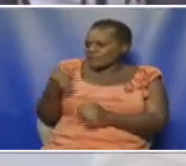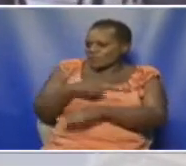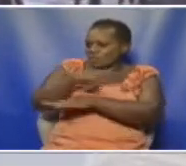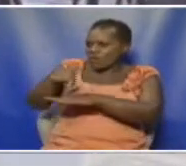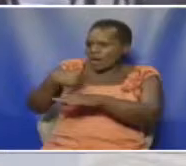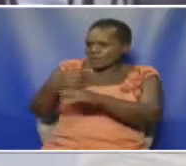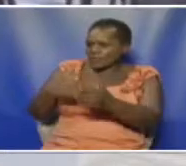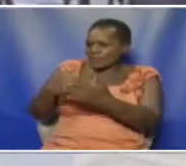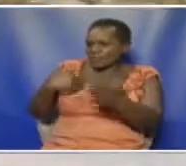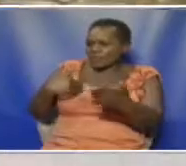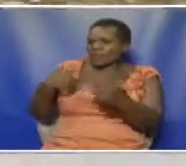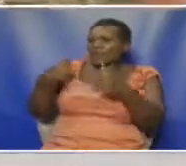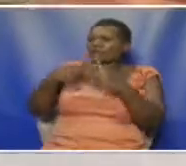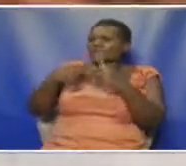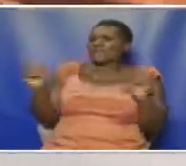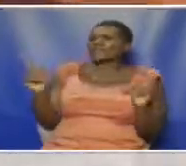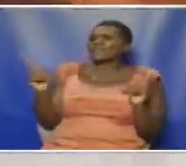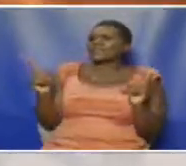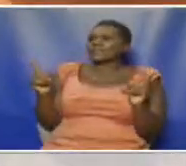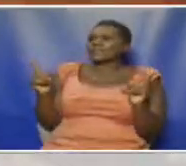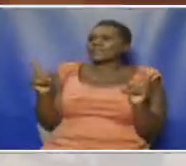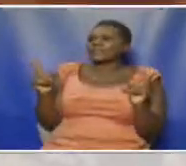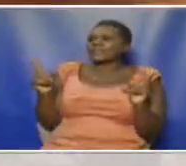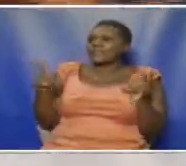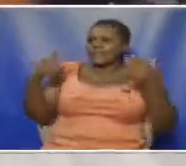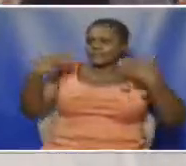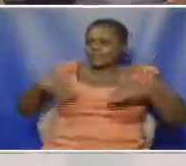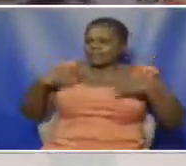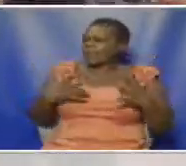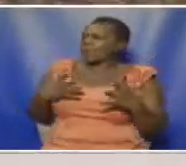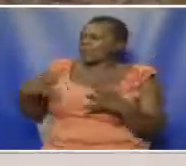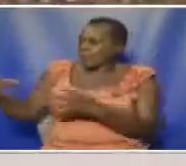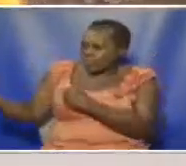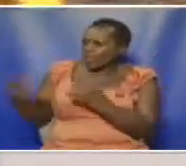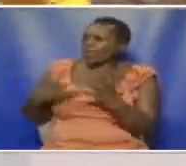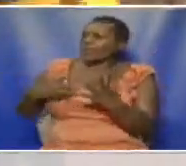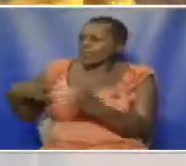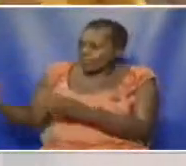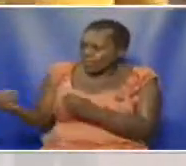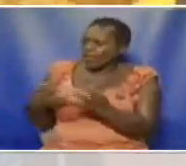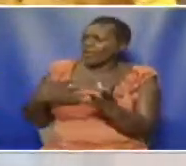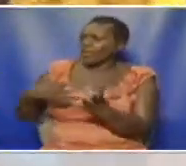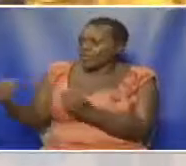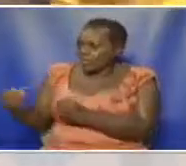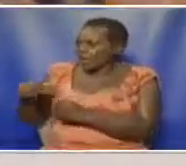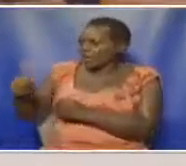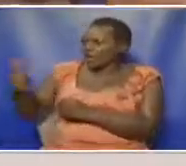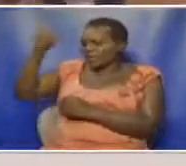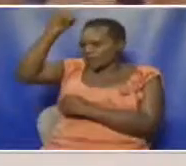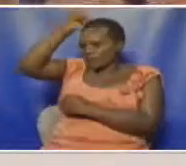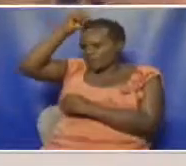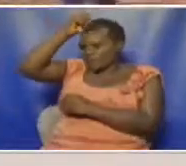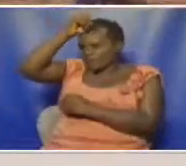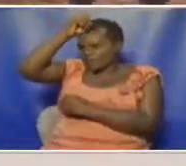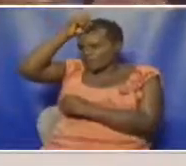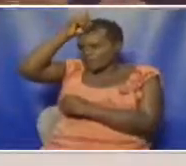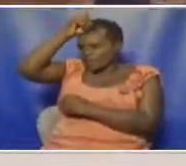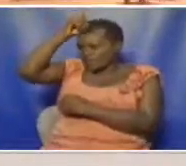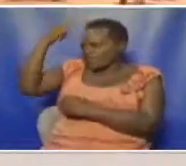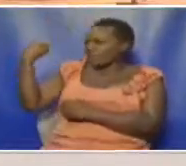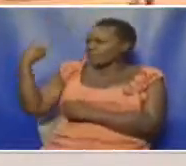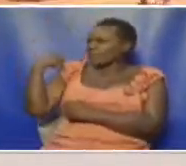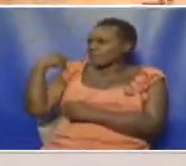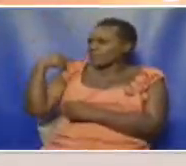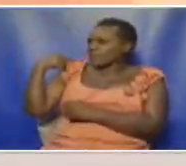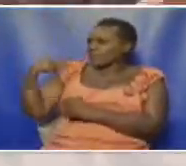mtihani huo kuanza Watu walianza kukimbia kutoka kijiji cha Kapkusum Amba chondicho cha hivipunde